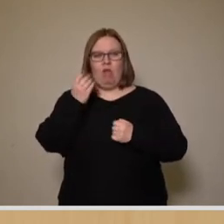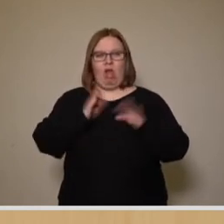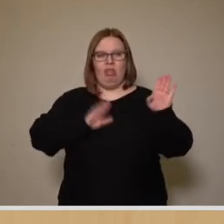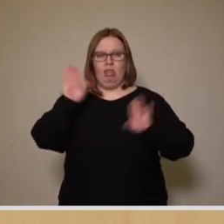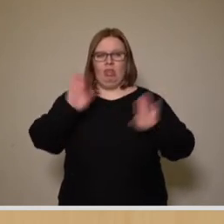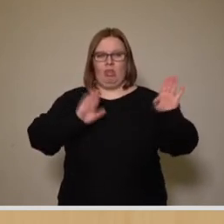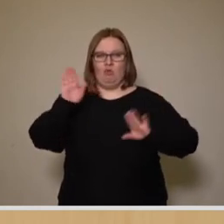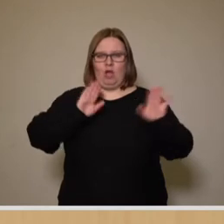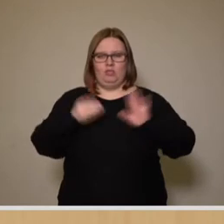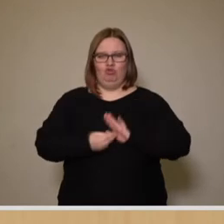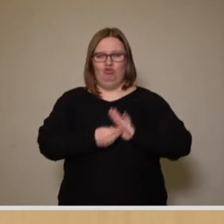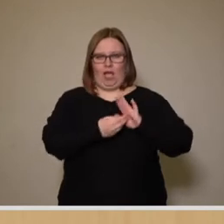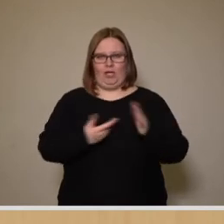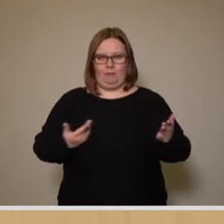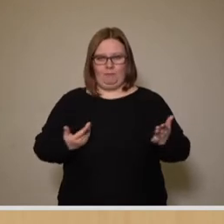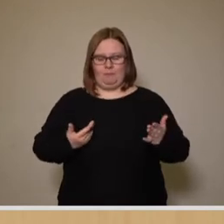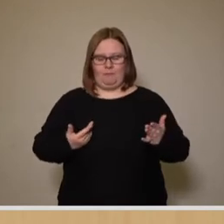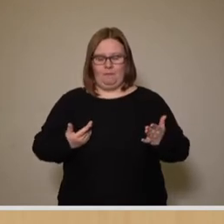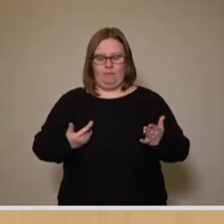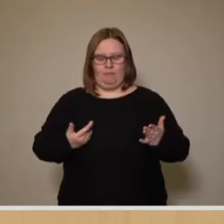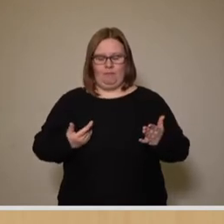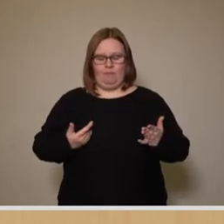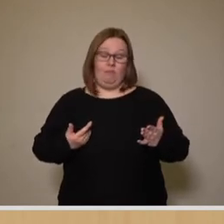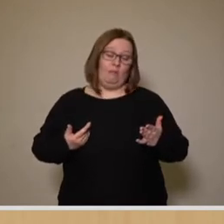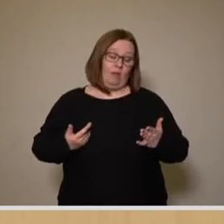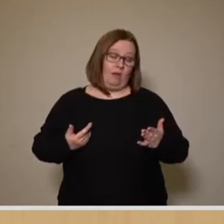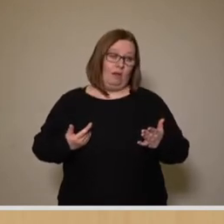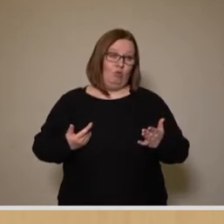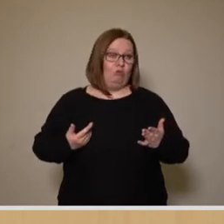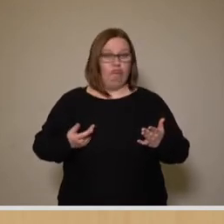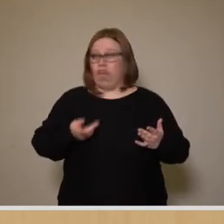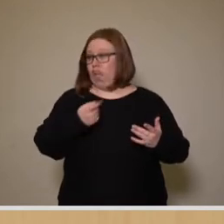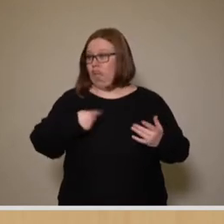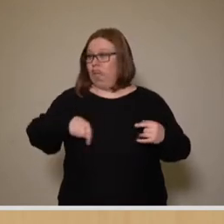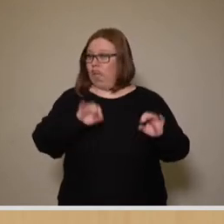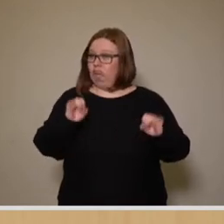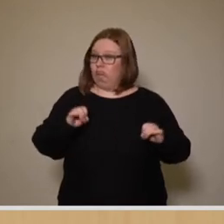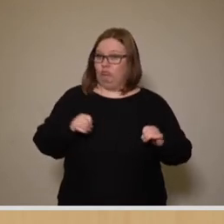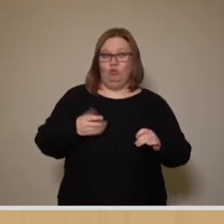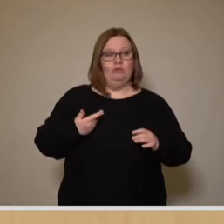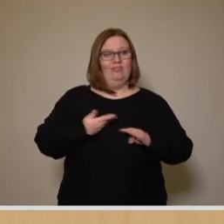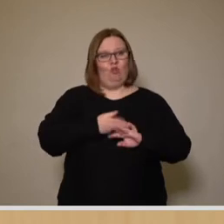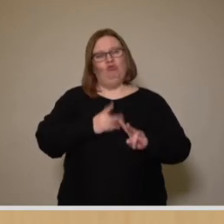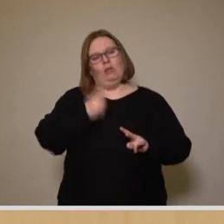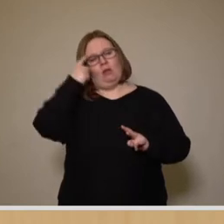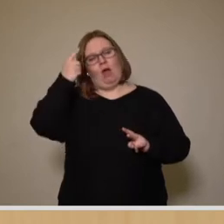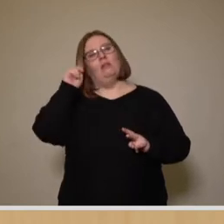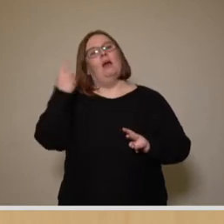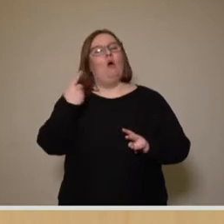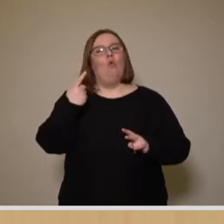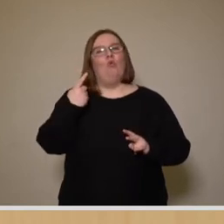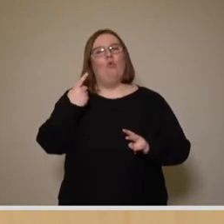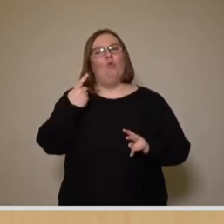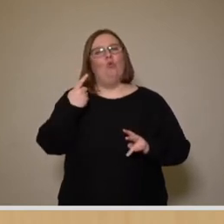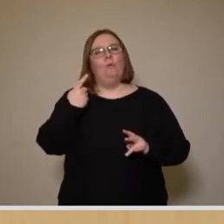reden, denn wir sind uns ja hier alle einig und der vorherige Stadtrat hat dazu auch noch so